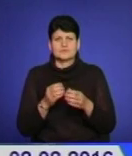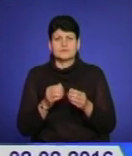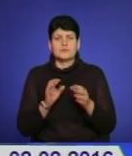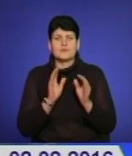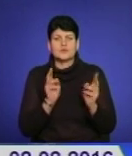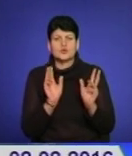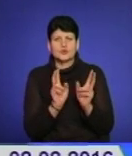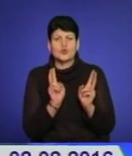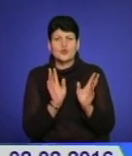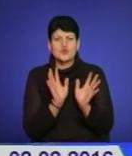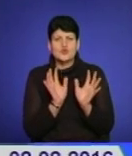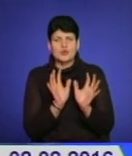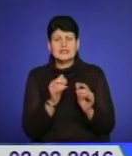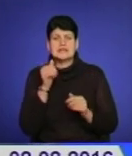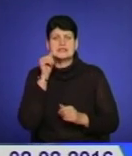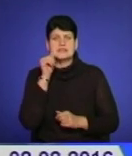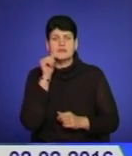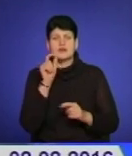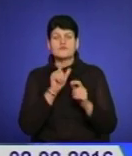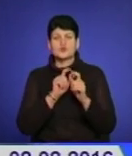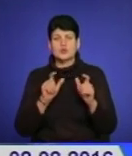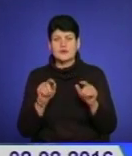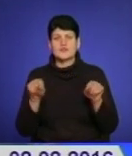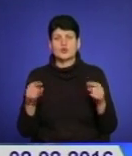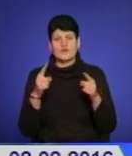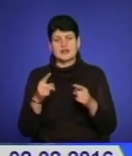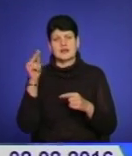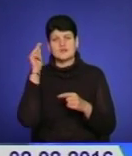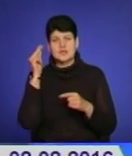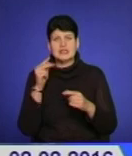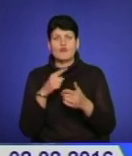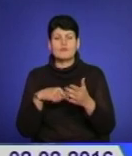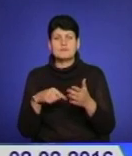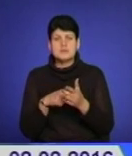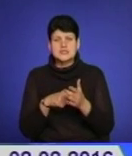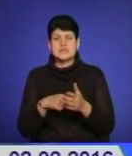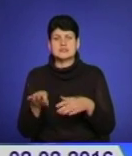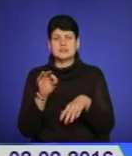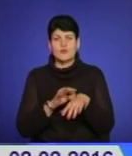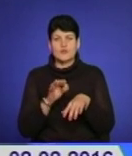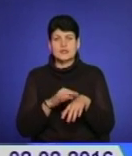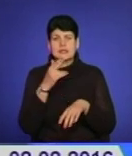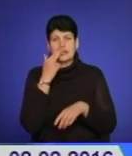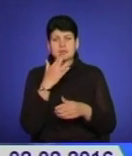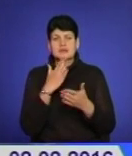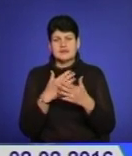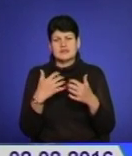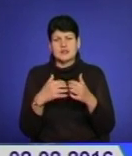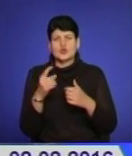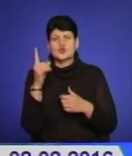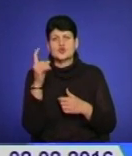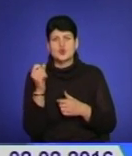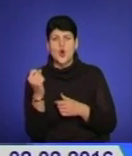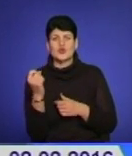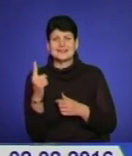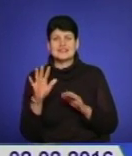Завтра у школах Тернополя відновлять навчання. У місці захворюваність на грип та гострі респіраторно-вірусні інфекції становить в середньому 111